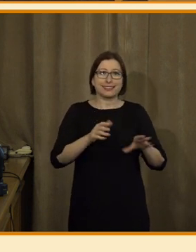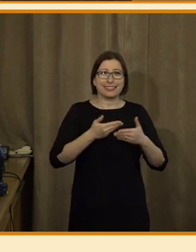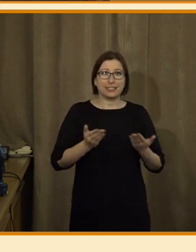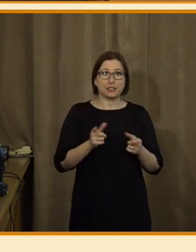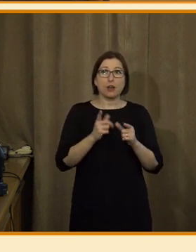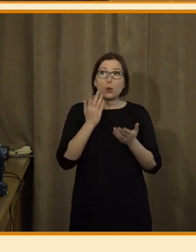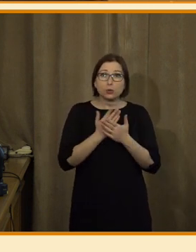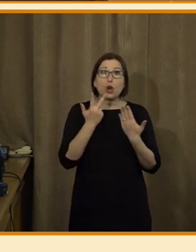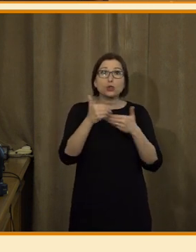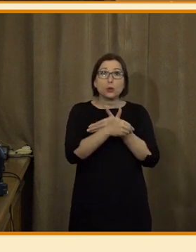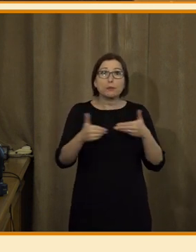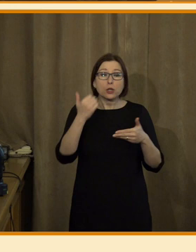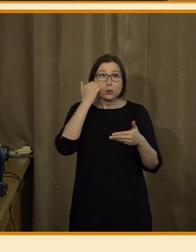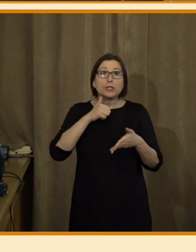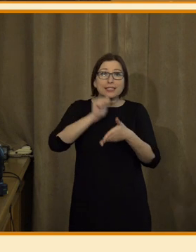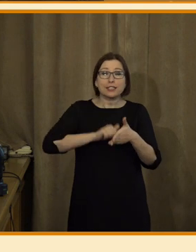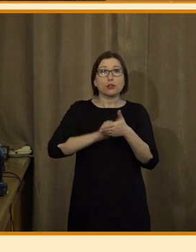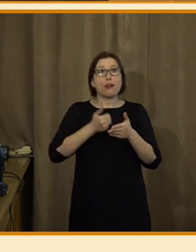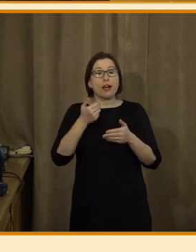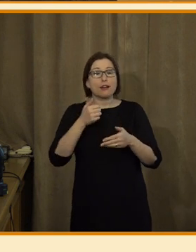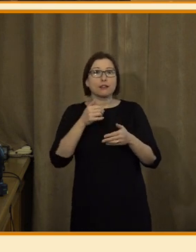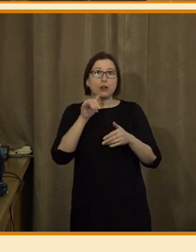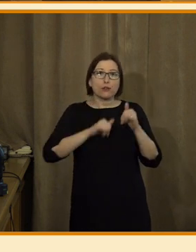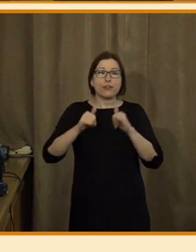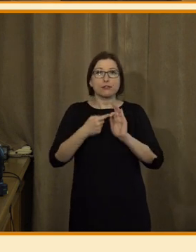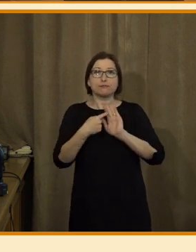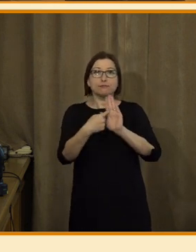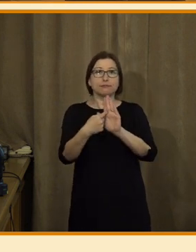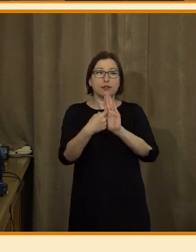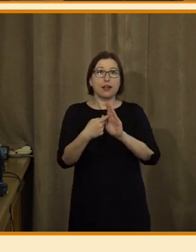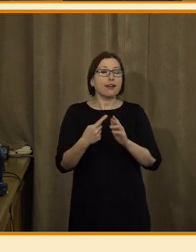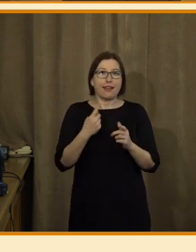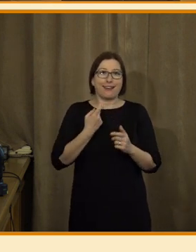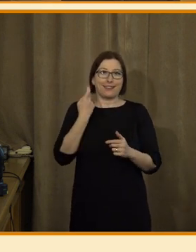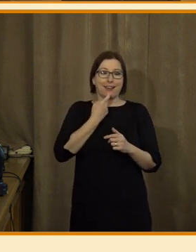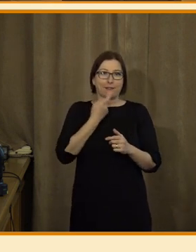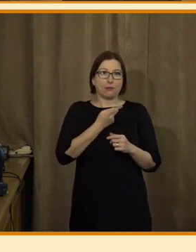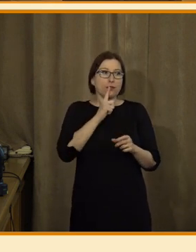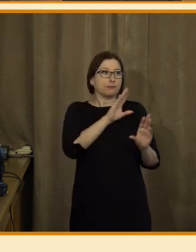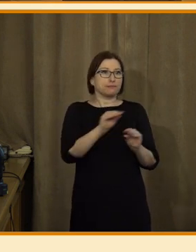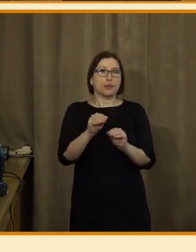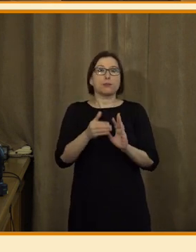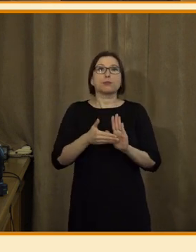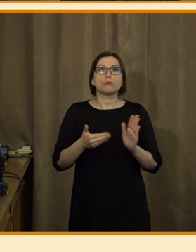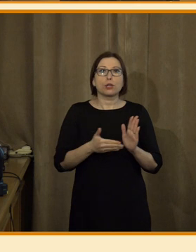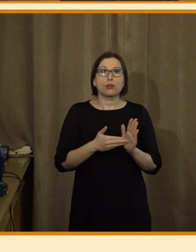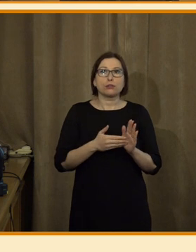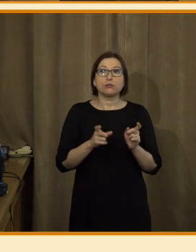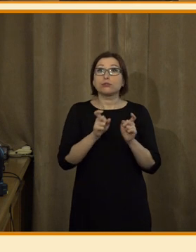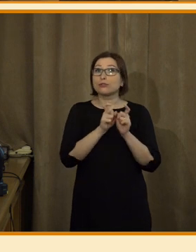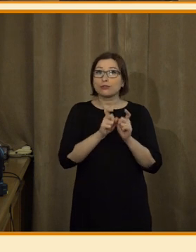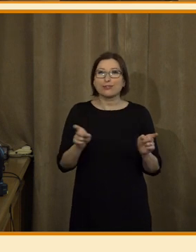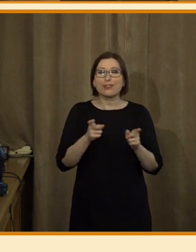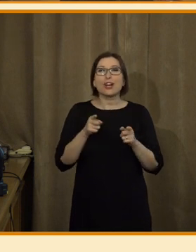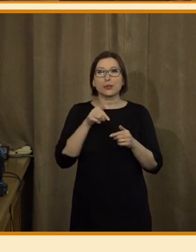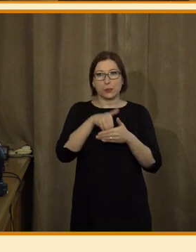zásah přes 8 milionů lidí, kdy jsme vydali tiskovku a všechny ty věci okolo. Já se nedivím, protože je to